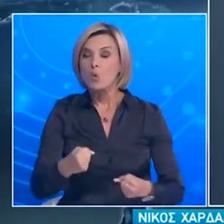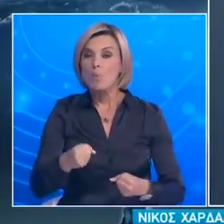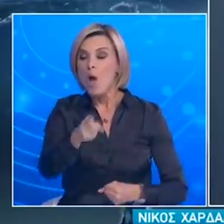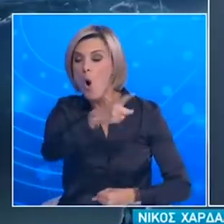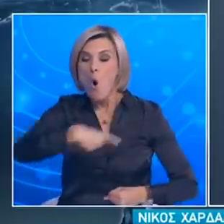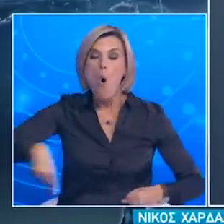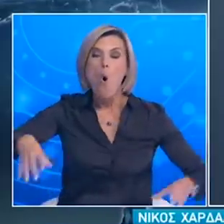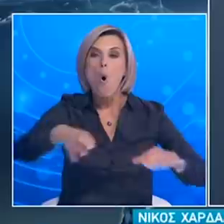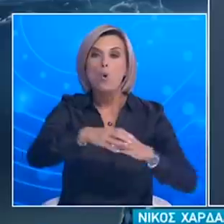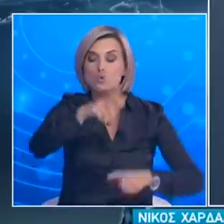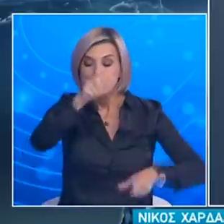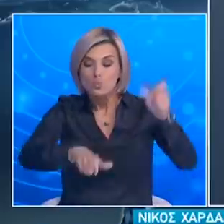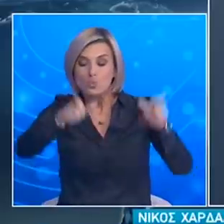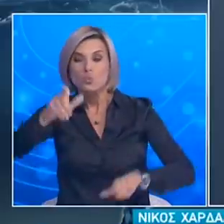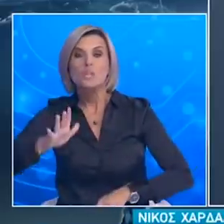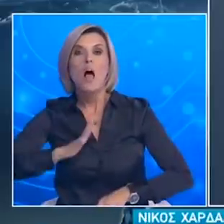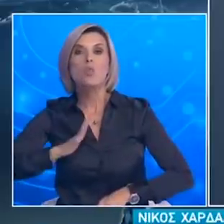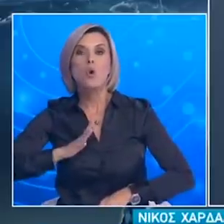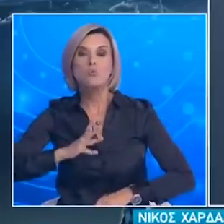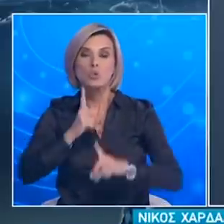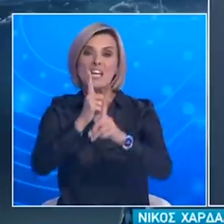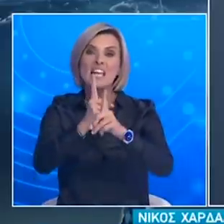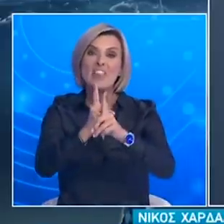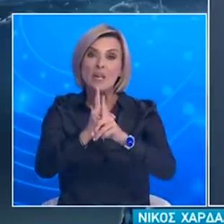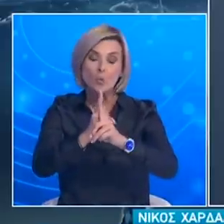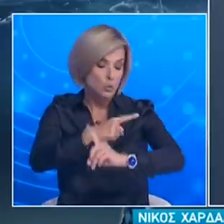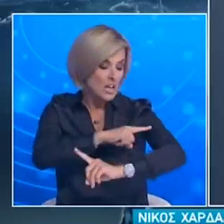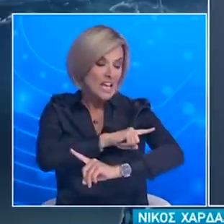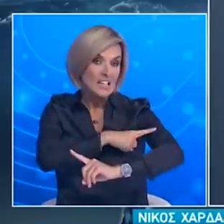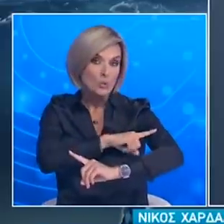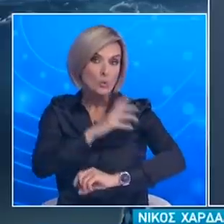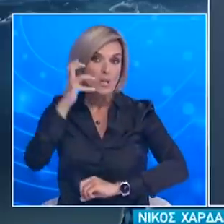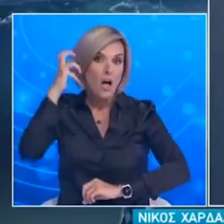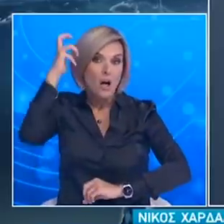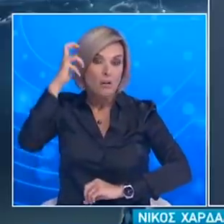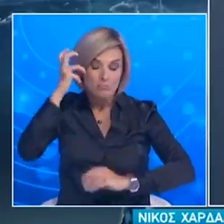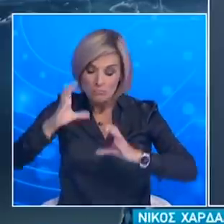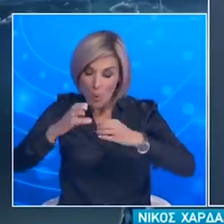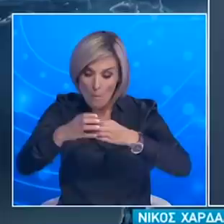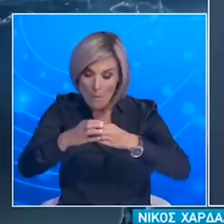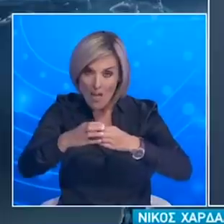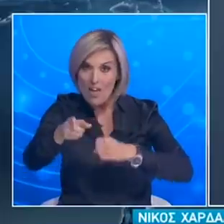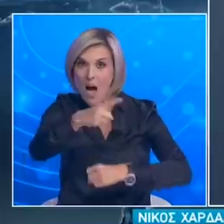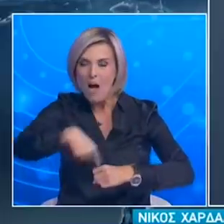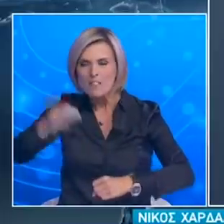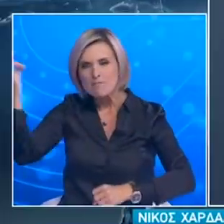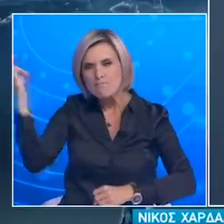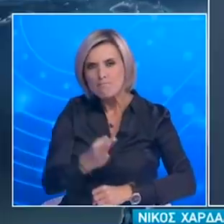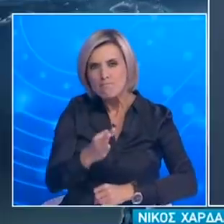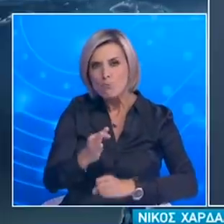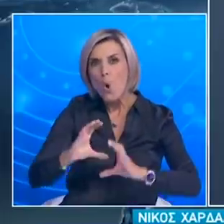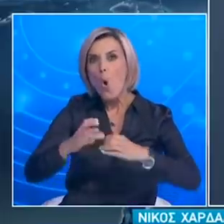ανθρώπους που γνωρίζουν καλύτερα από εμάς Στους επιδημιολόγους μας για τις αναλύσεις και τις προβολές Και σε μια εξαιρετική ομάδα